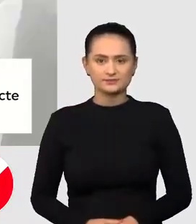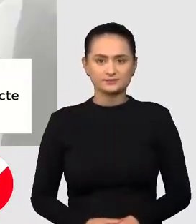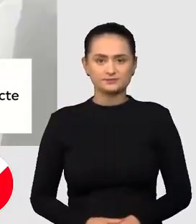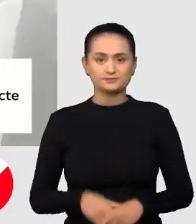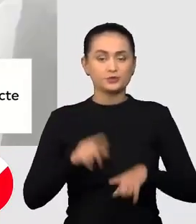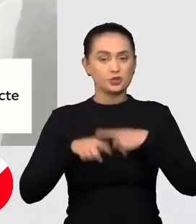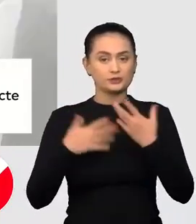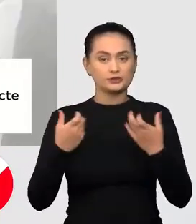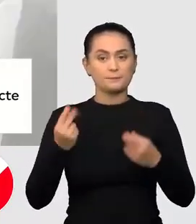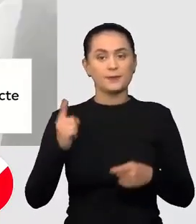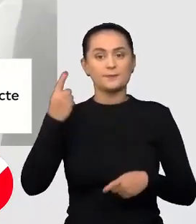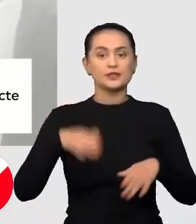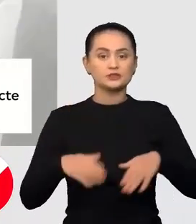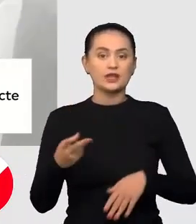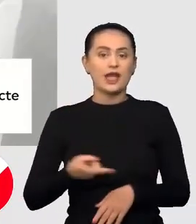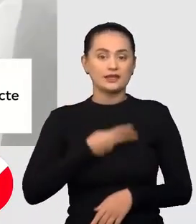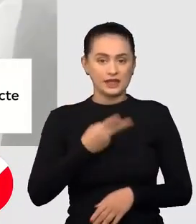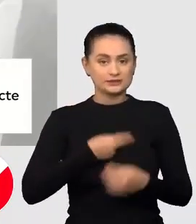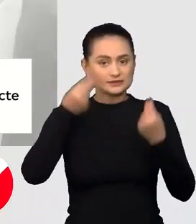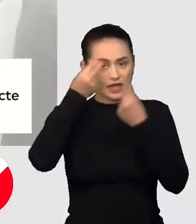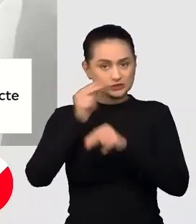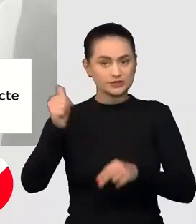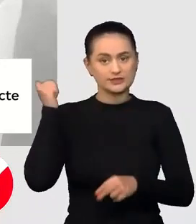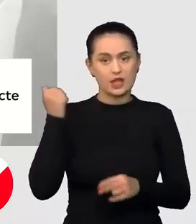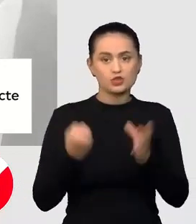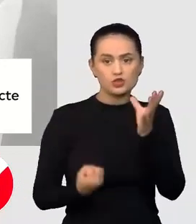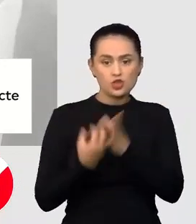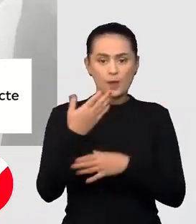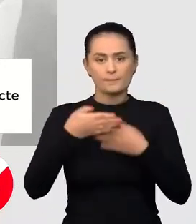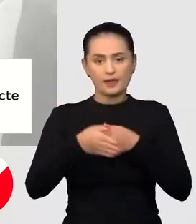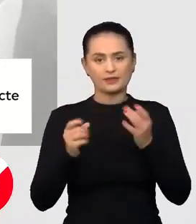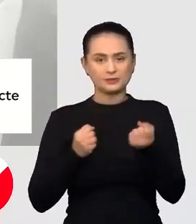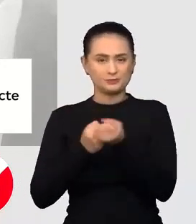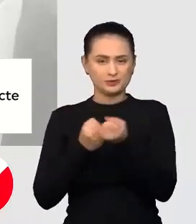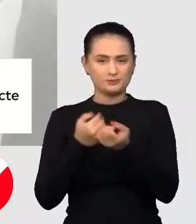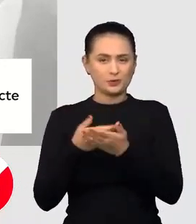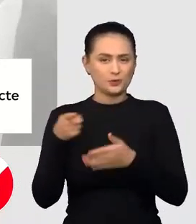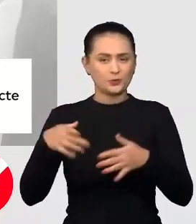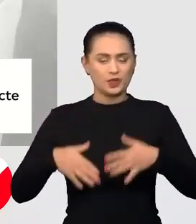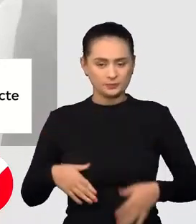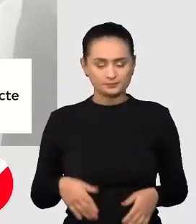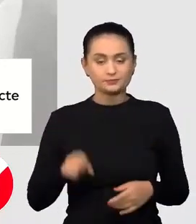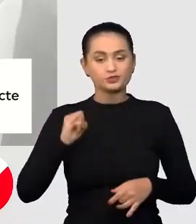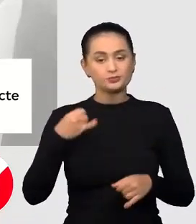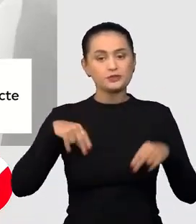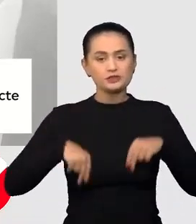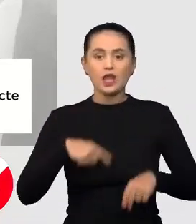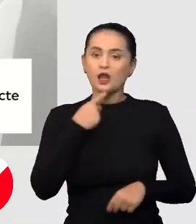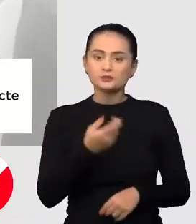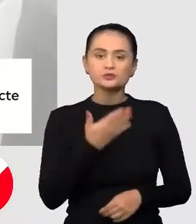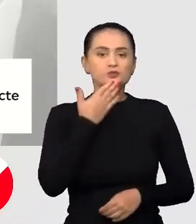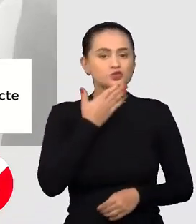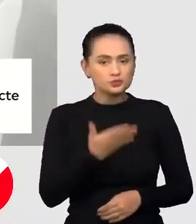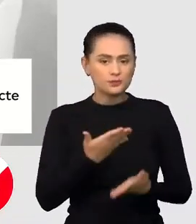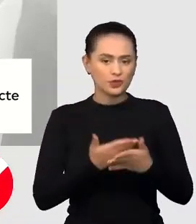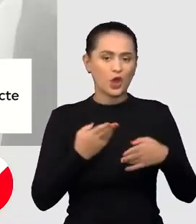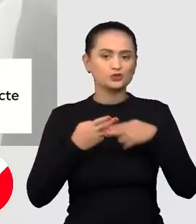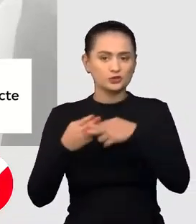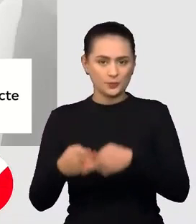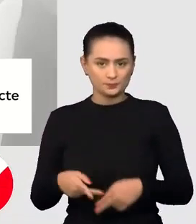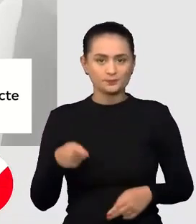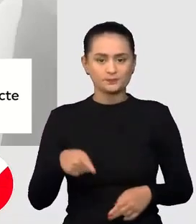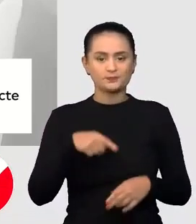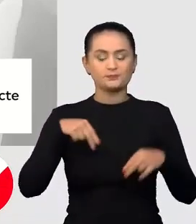După ce prim-ministrul Britanic Rishi Sunak a anunțat ieri un nou pachet de sprijin pentru Ucraina, Volodymyr Zelensky i-a mulțumit acestuia pentru